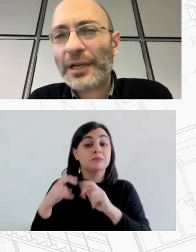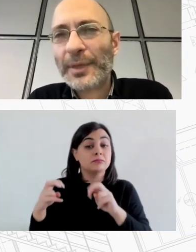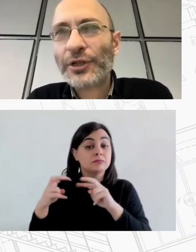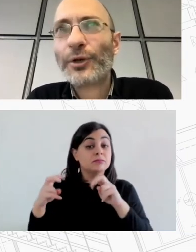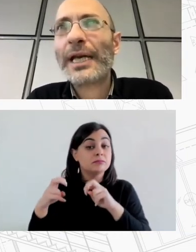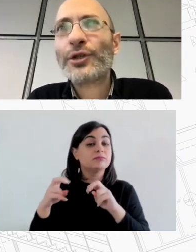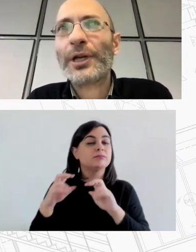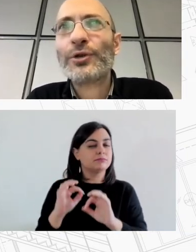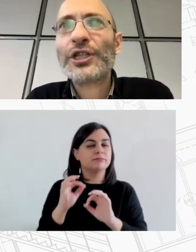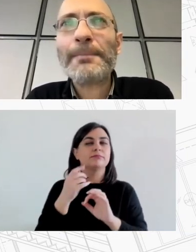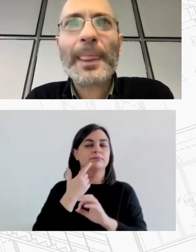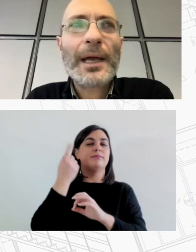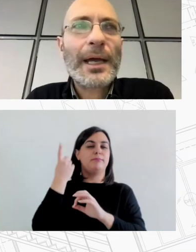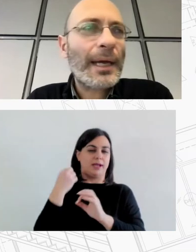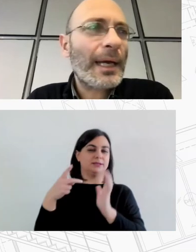εξαιρετική